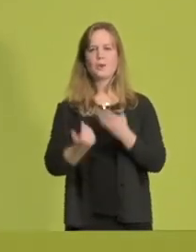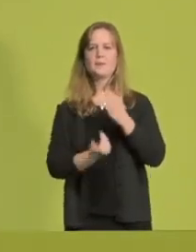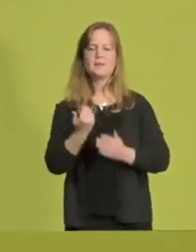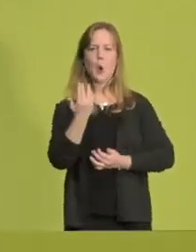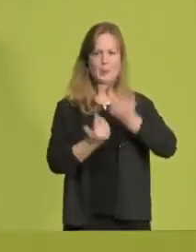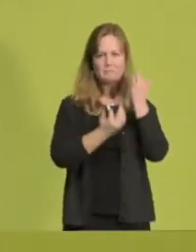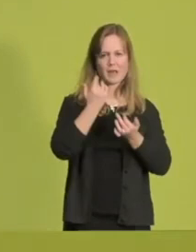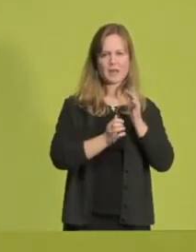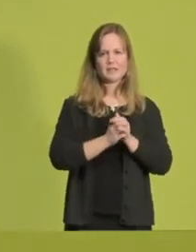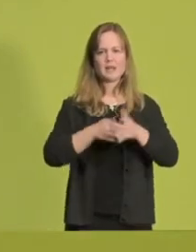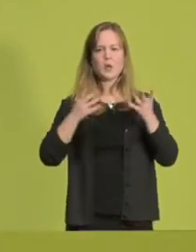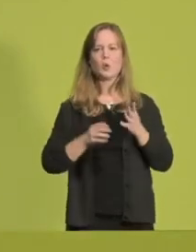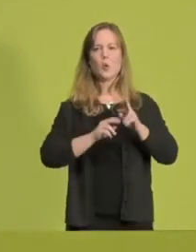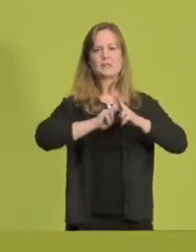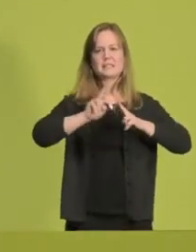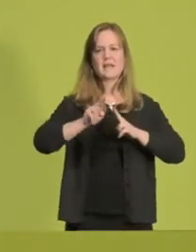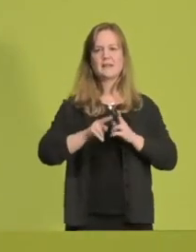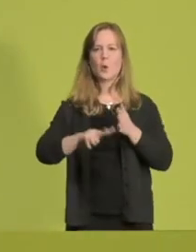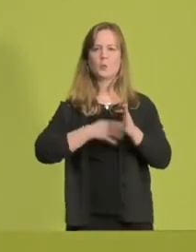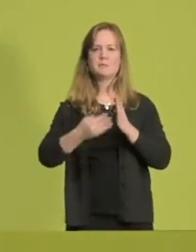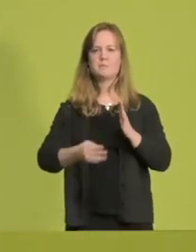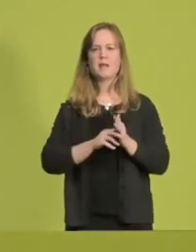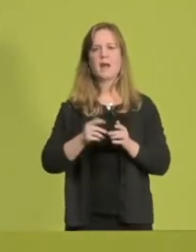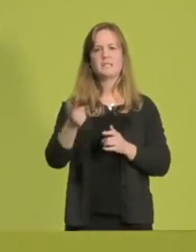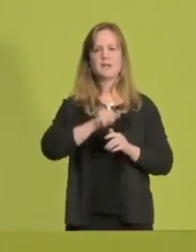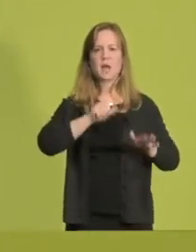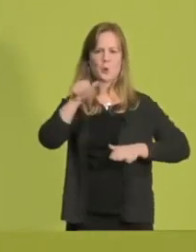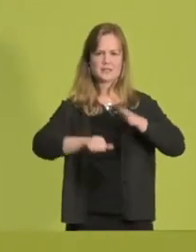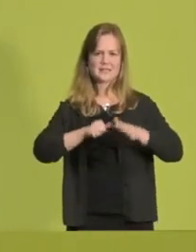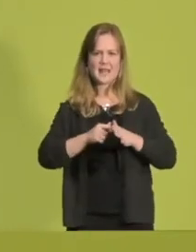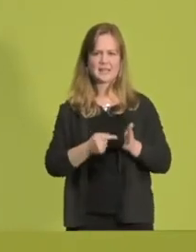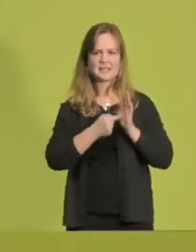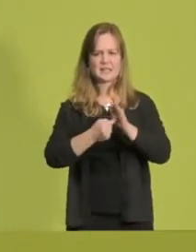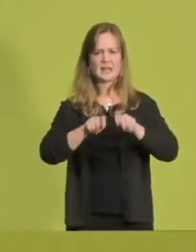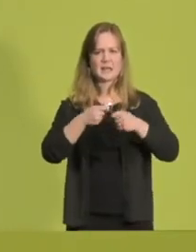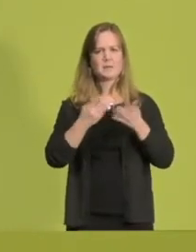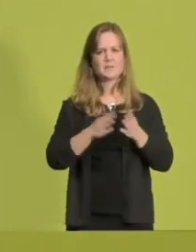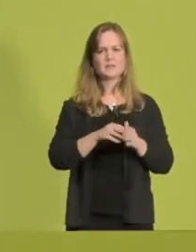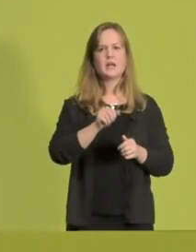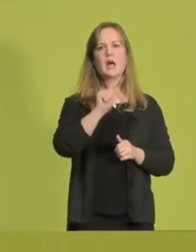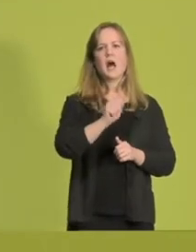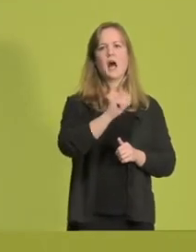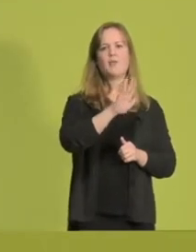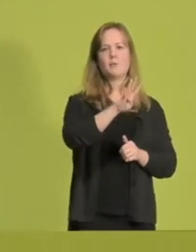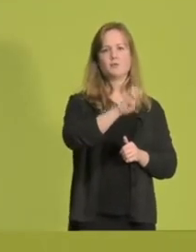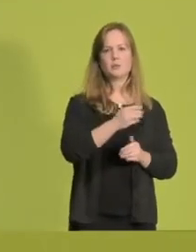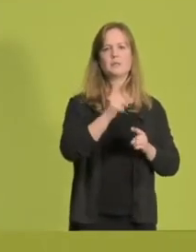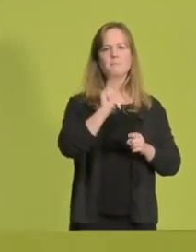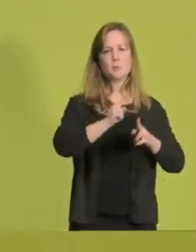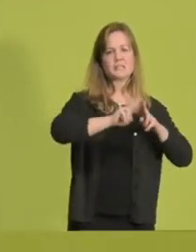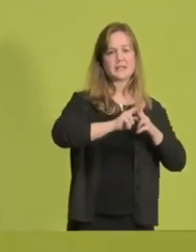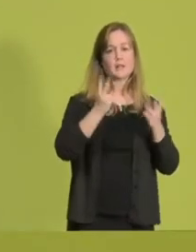Sanierungsplan 2016 vorgestellt, in rot-grüner Regierungszeit, die ganz klar sagten, die A45-Brücken müssen saniert oder neu gebaut werden.